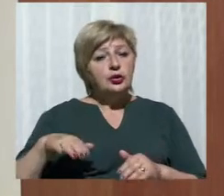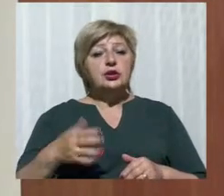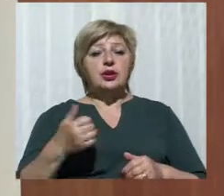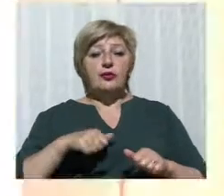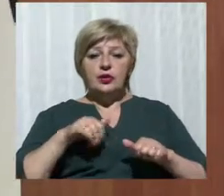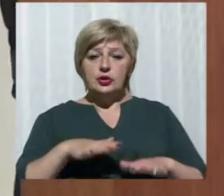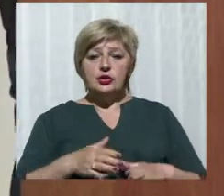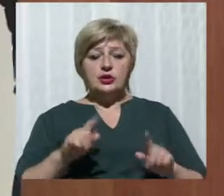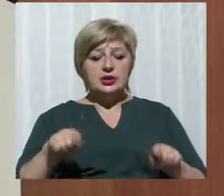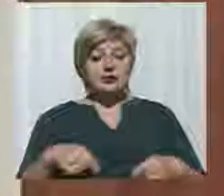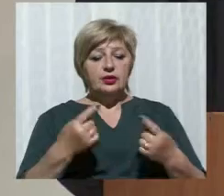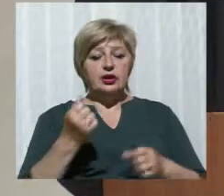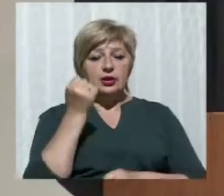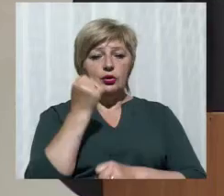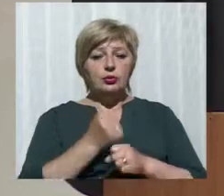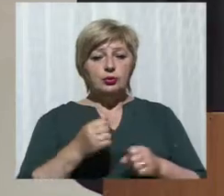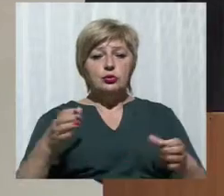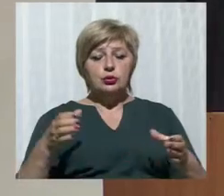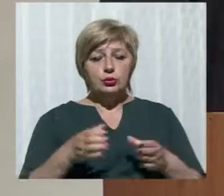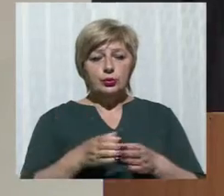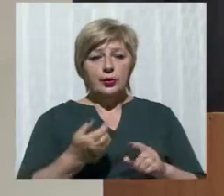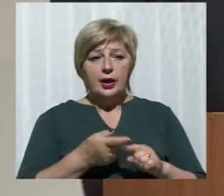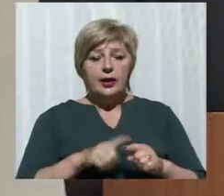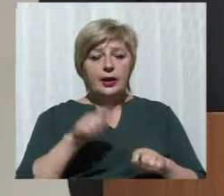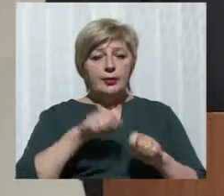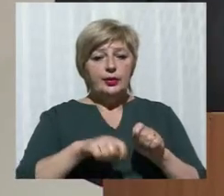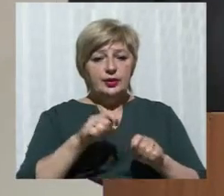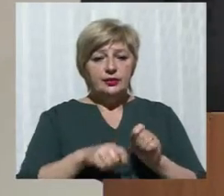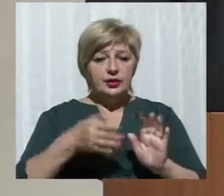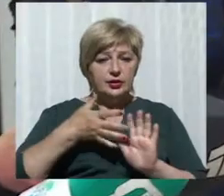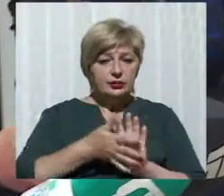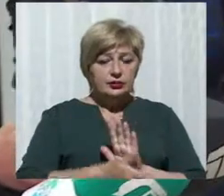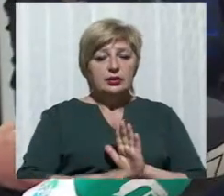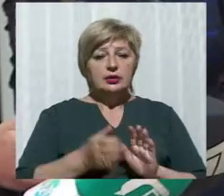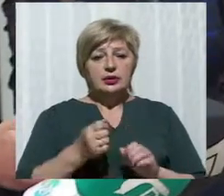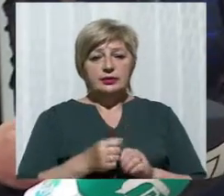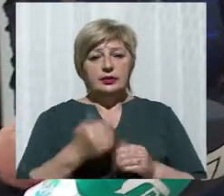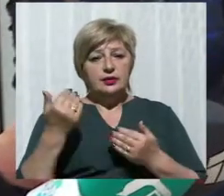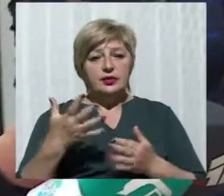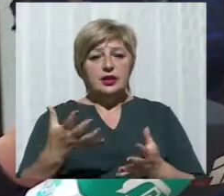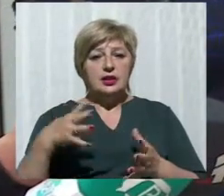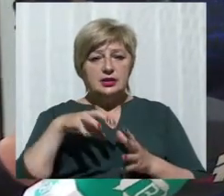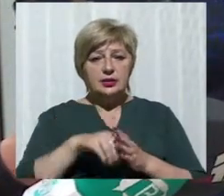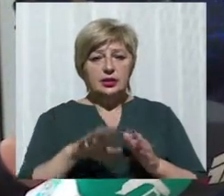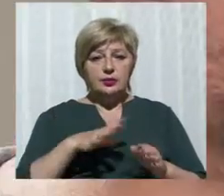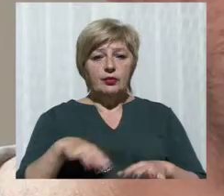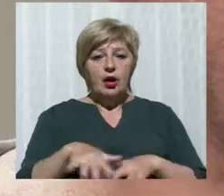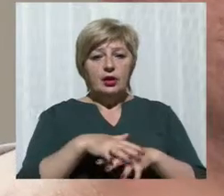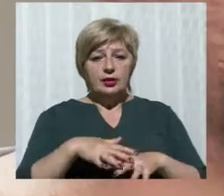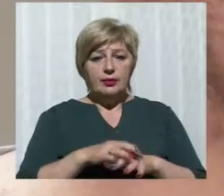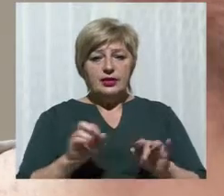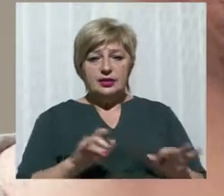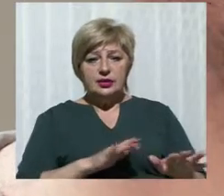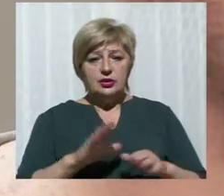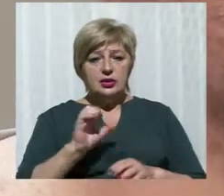вирішили створити робочу групу, яка перевірила розрахунки витрат, які надали транспортні підприємства. У її складі був громадський діяч Денис Селін.